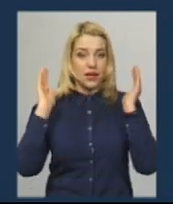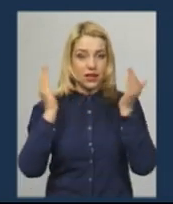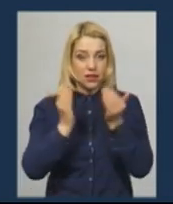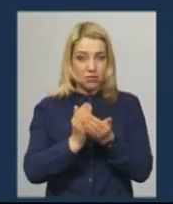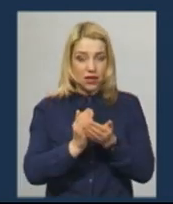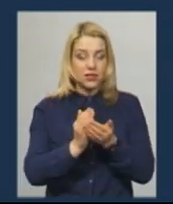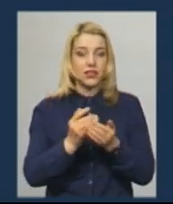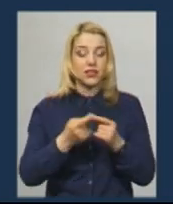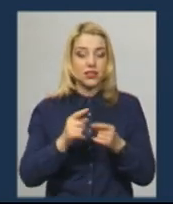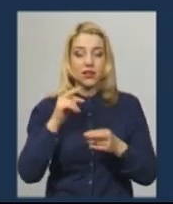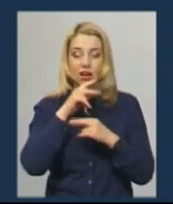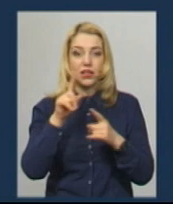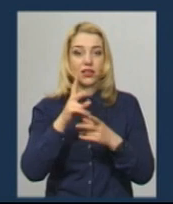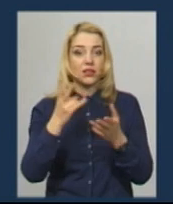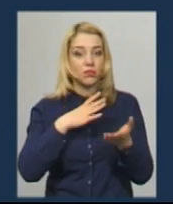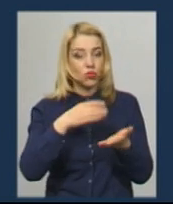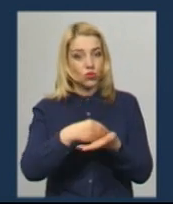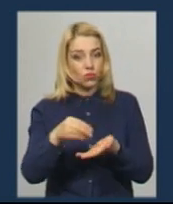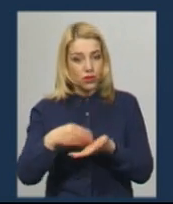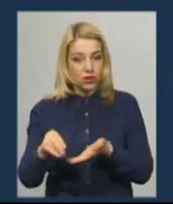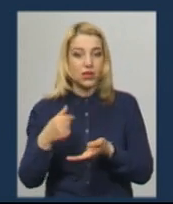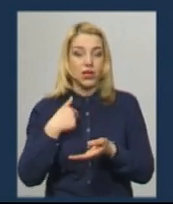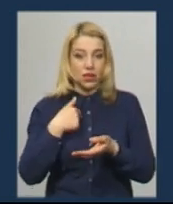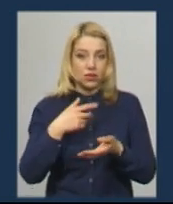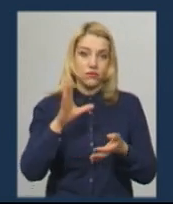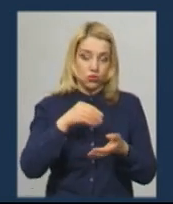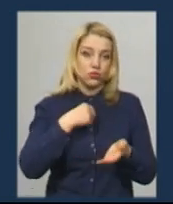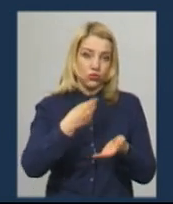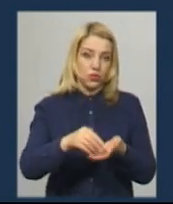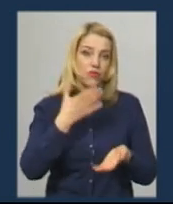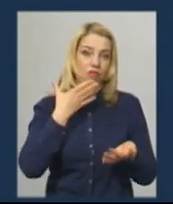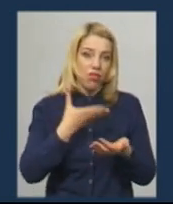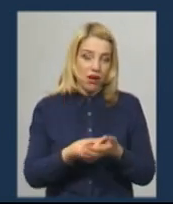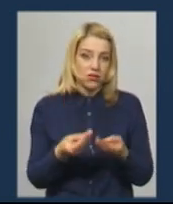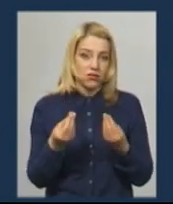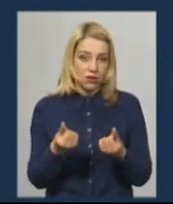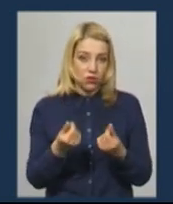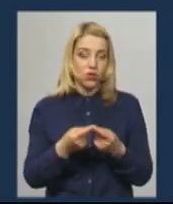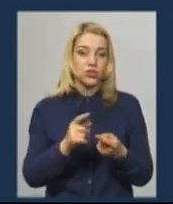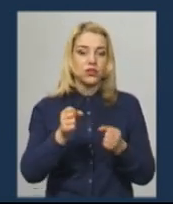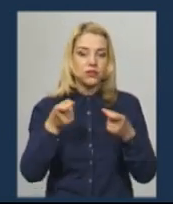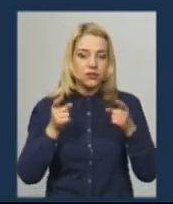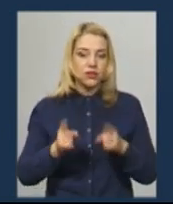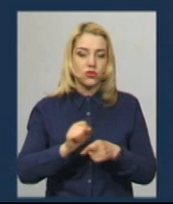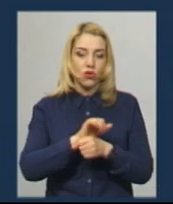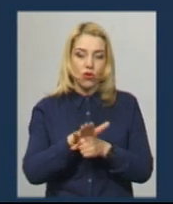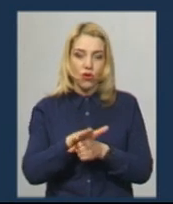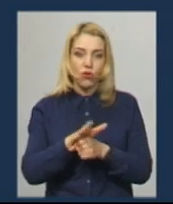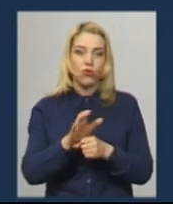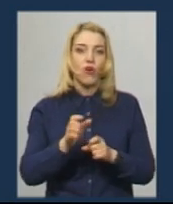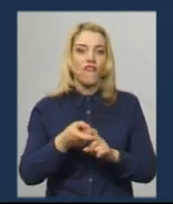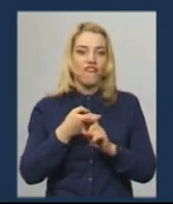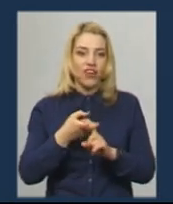ті ліки, які були потрібні мені, певну частину їх я купував за власні кошти. Дійсно, коронавірус та пневмонію